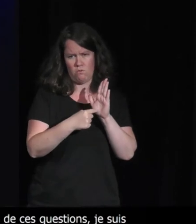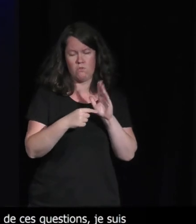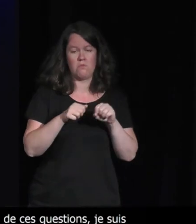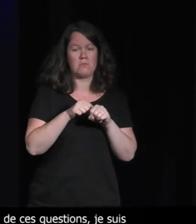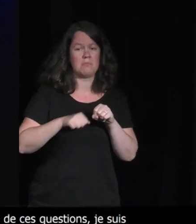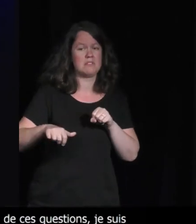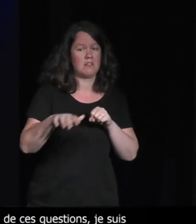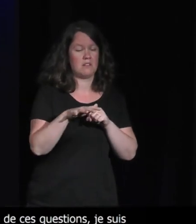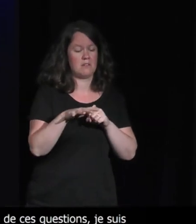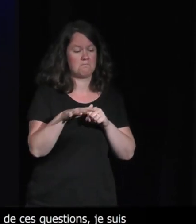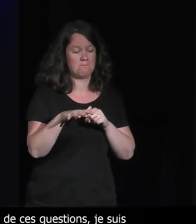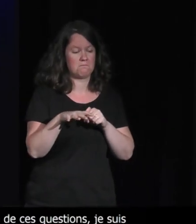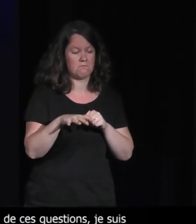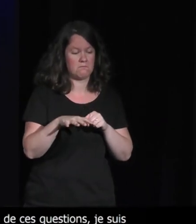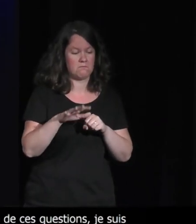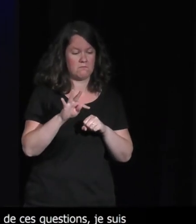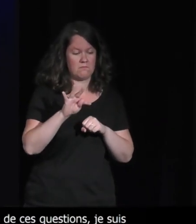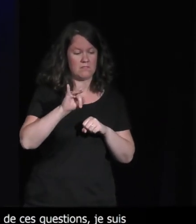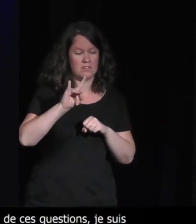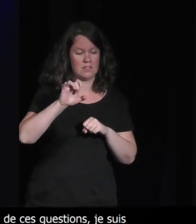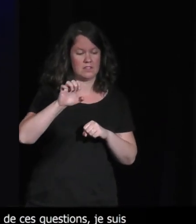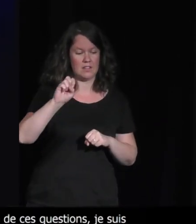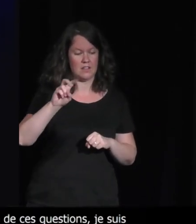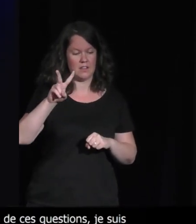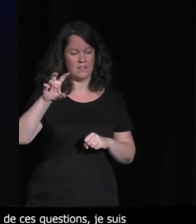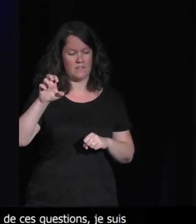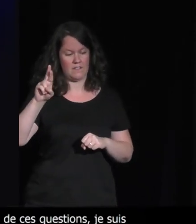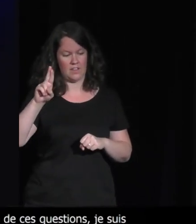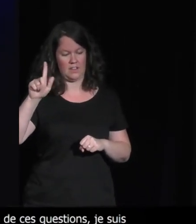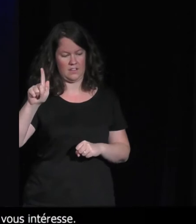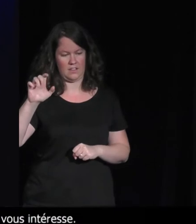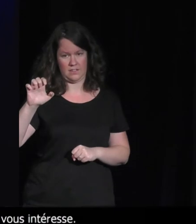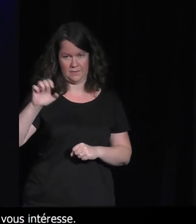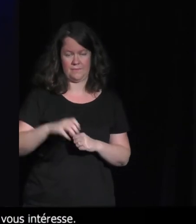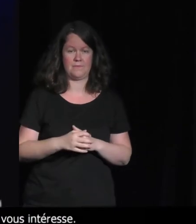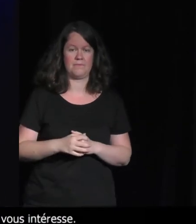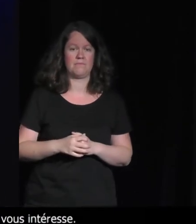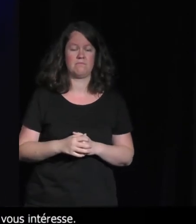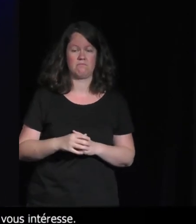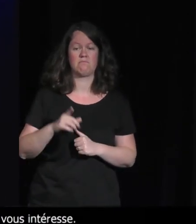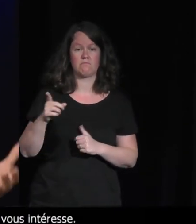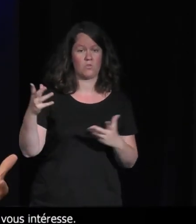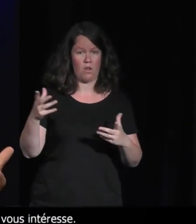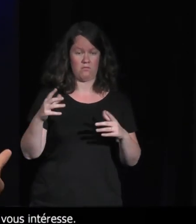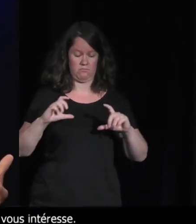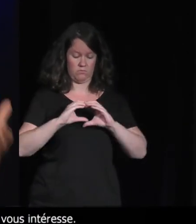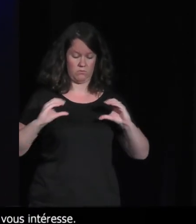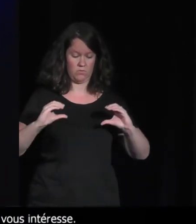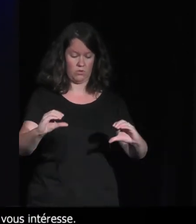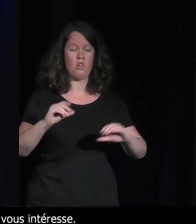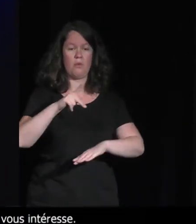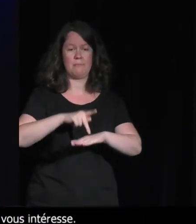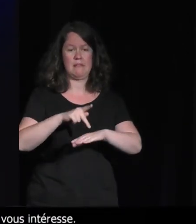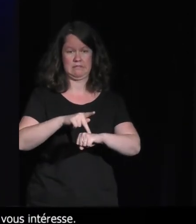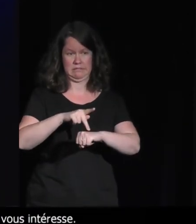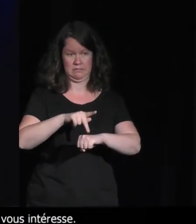fait, il y a deux ans, un démontage de PS4. Donc on commence par les cartons à l'extérieur